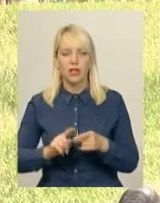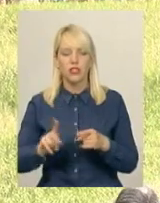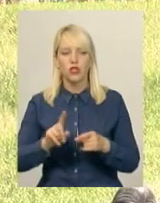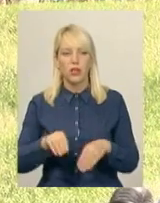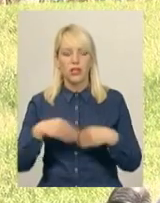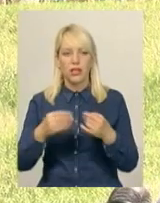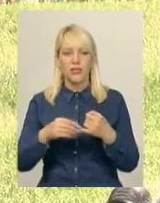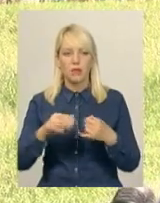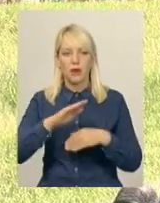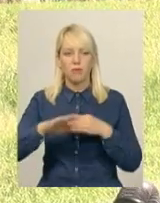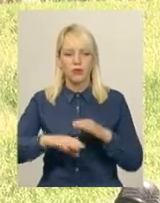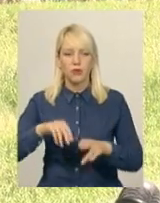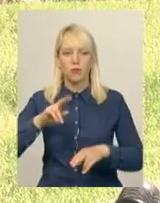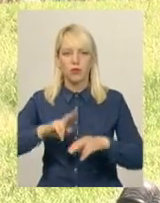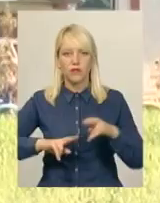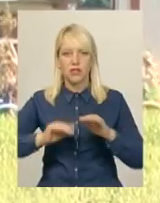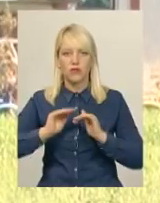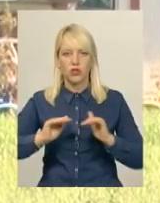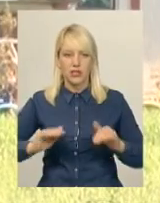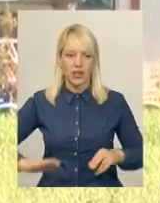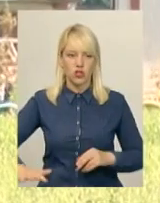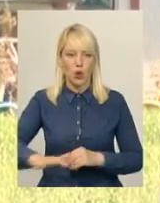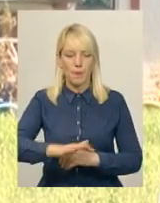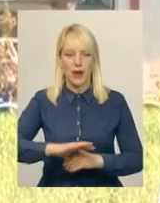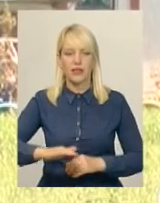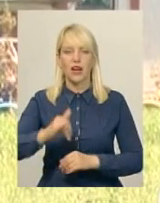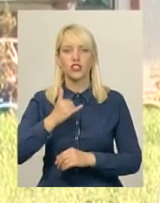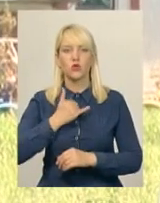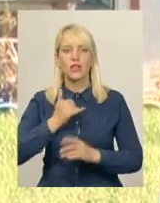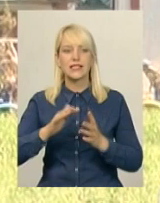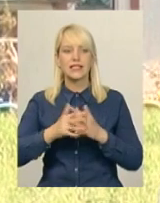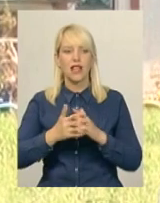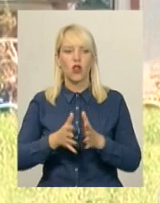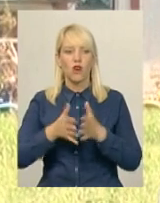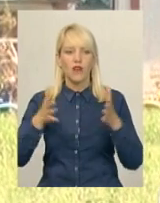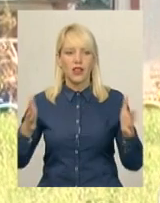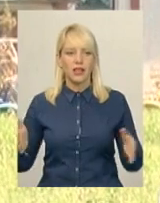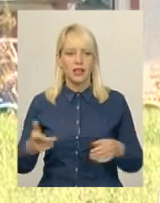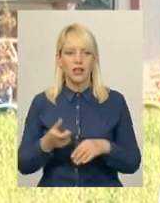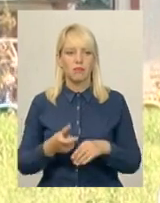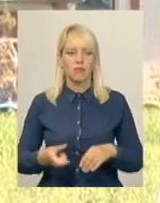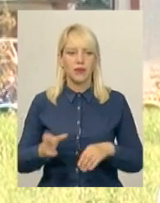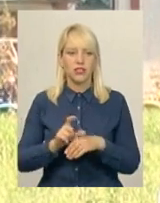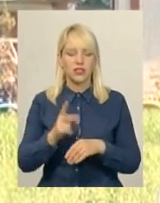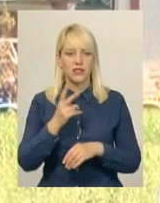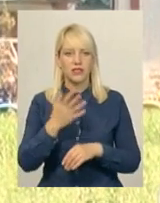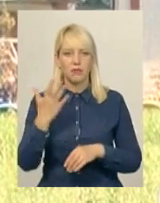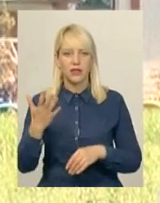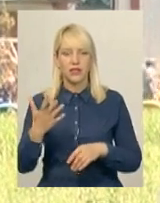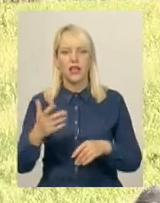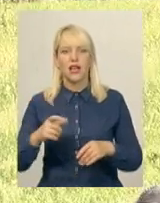будівництво дитячого майданчика. У нас село велике, більше 25 кілометрів